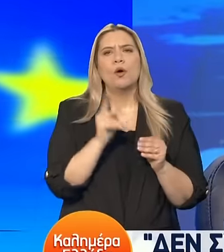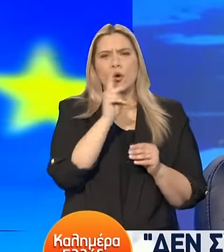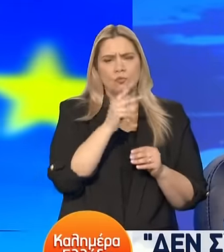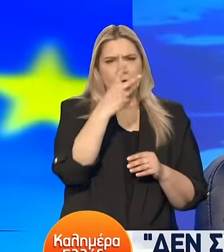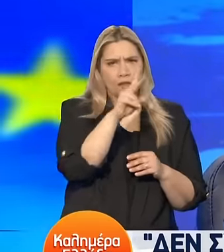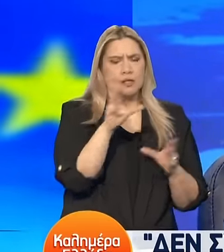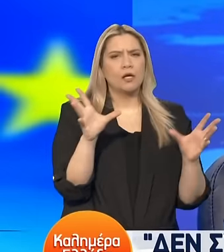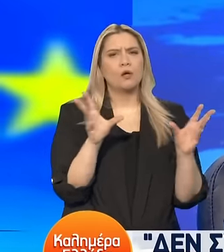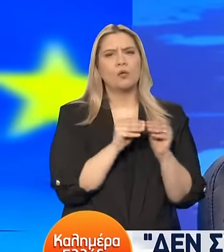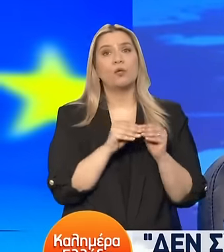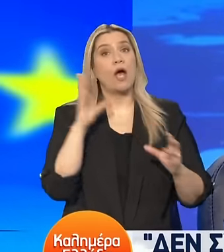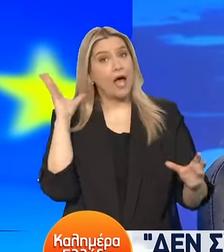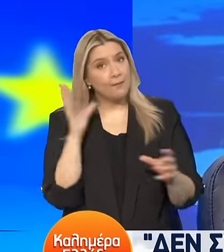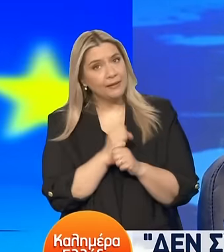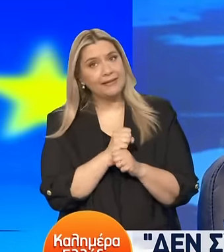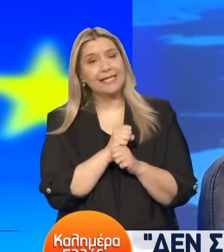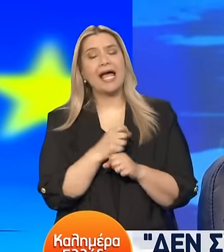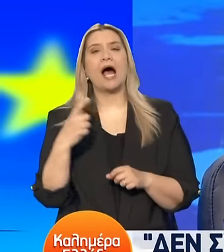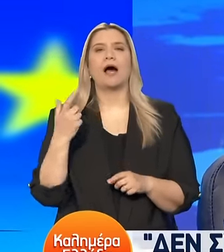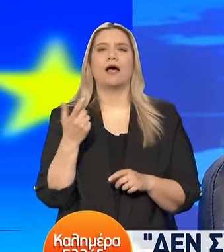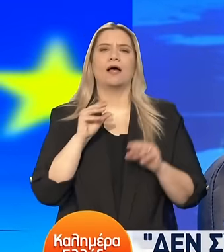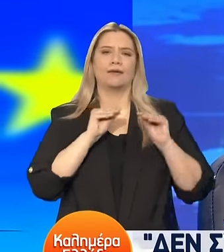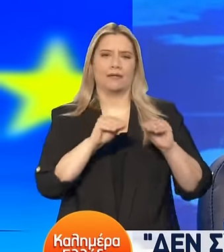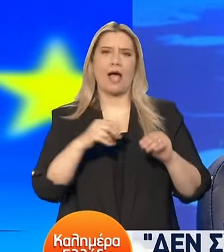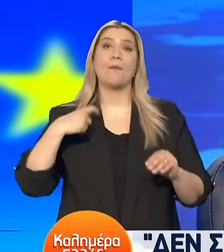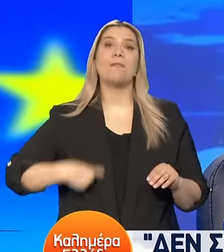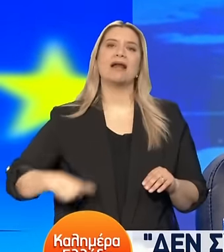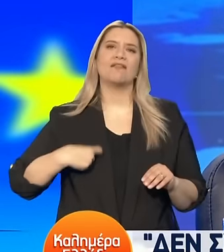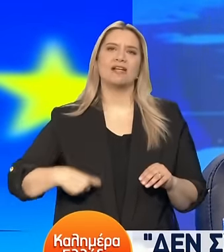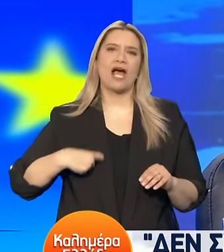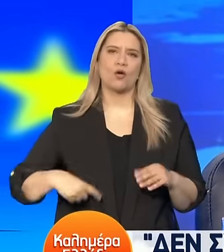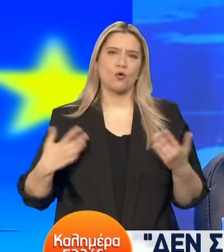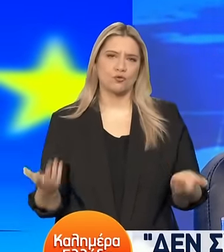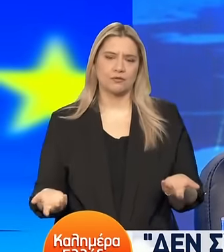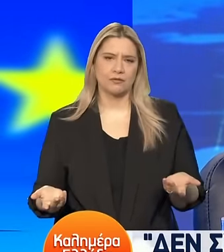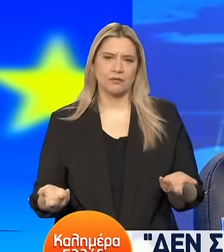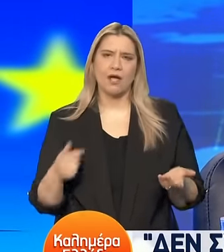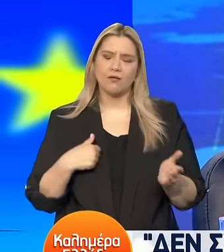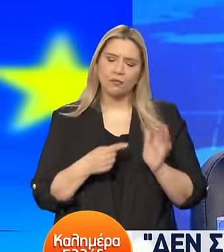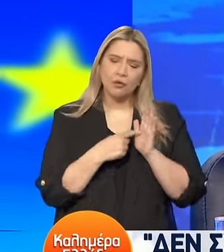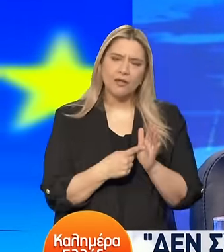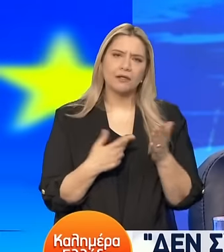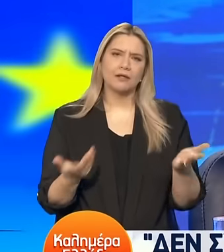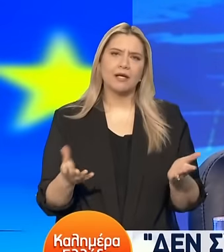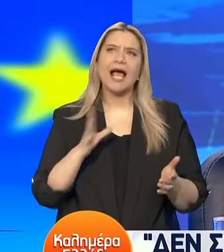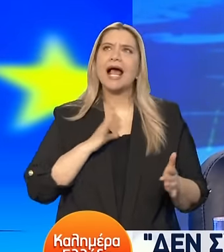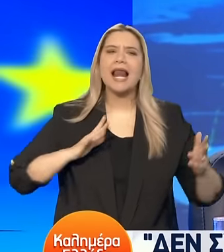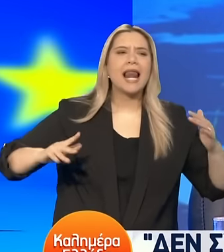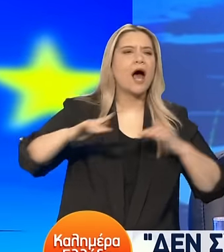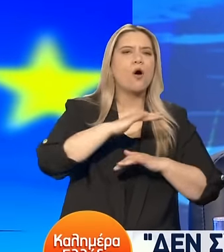για την επιτυχία του Παναθαϊκού Και όλες αυτές είναι κινήσεις Οι οποίες καταδεικνύουν Ότι οι λαοί μας